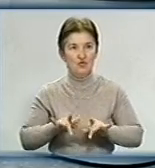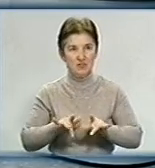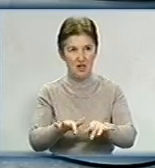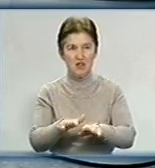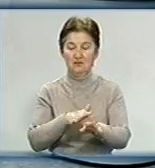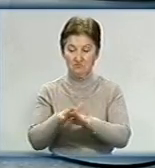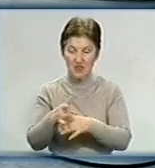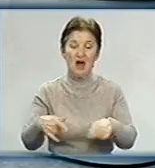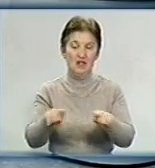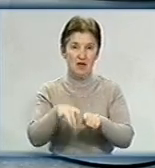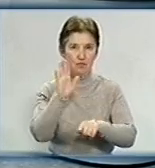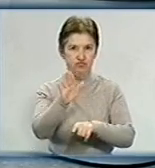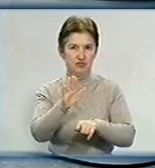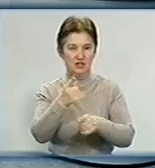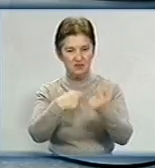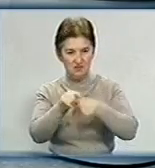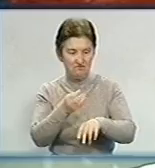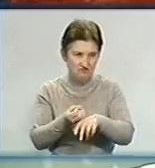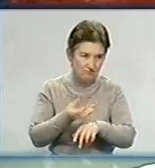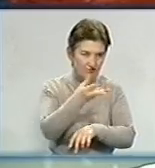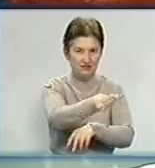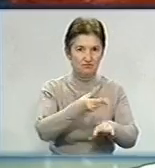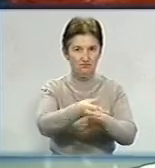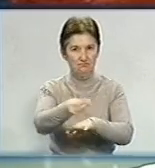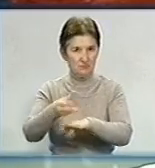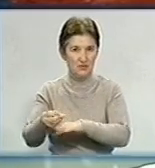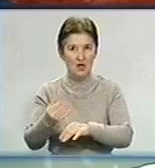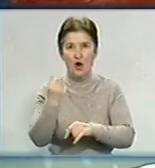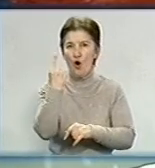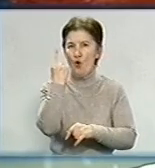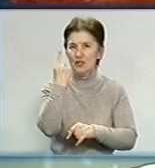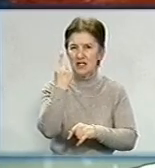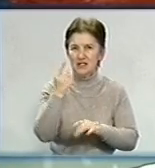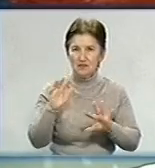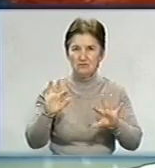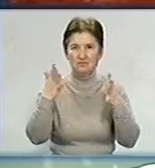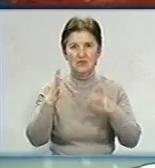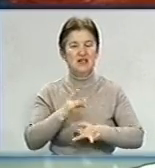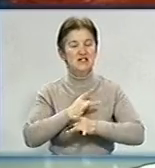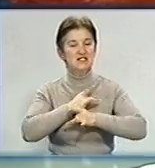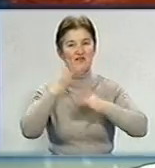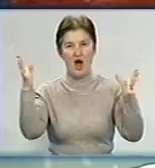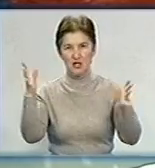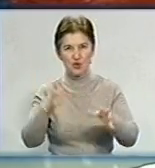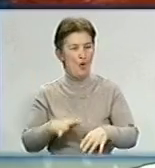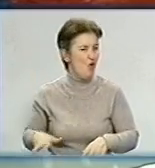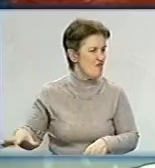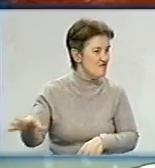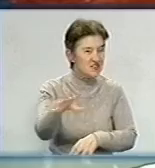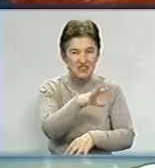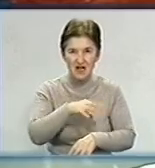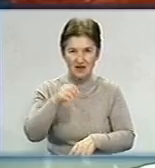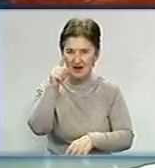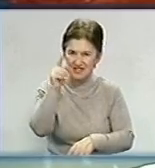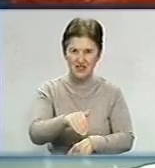цьому порядку і будуть відшкодовані. Тобто, сьогодні в один момент наступить свято, мабуть, не в усіх тисячі